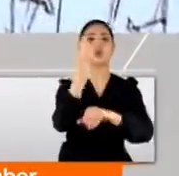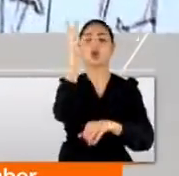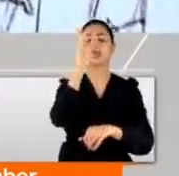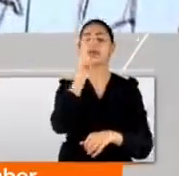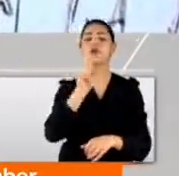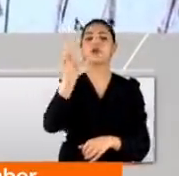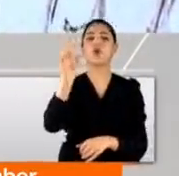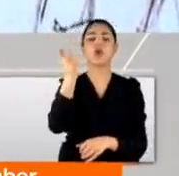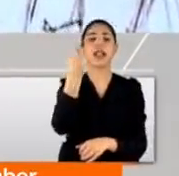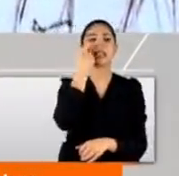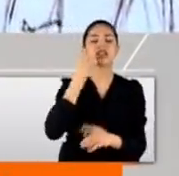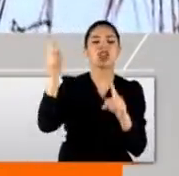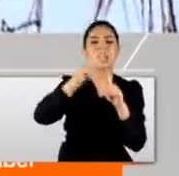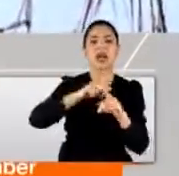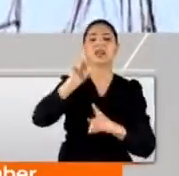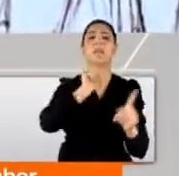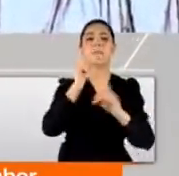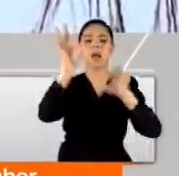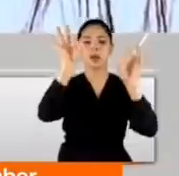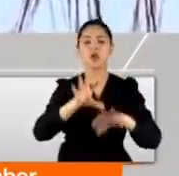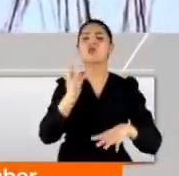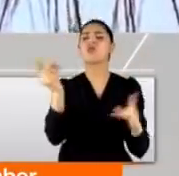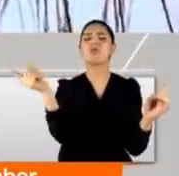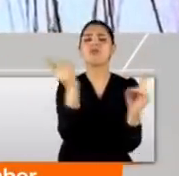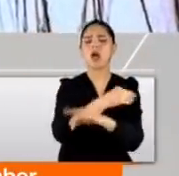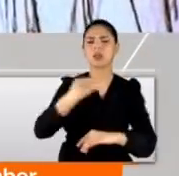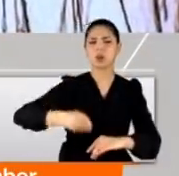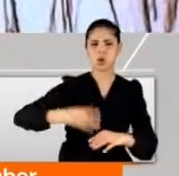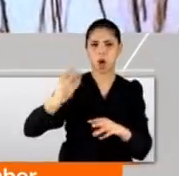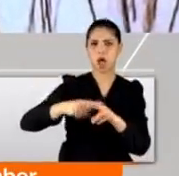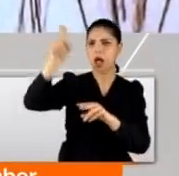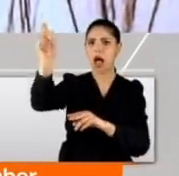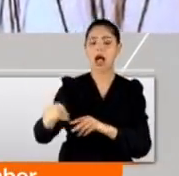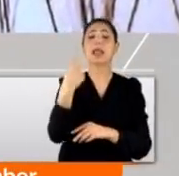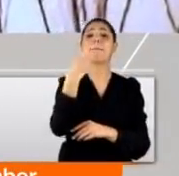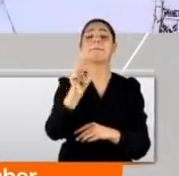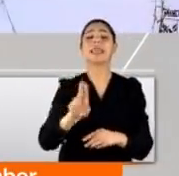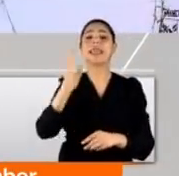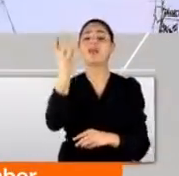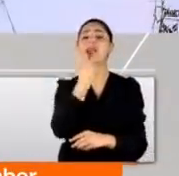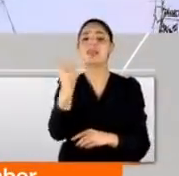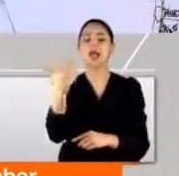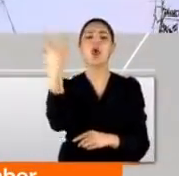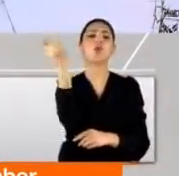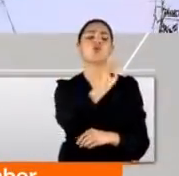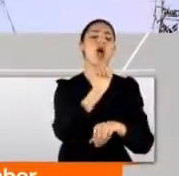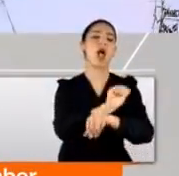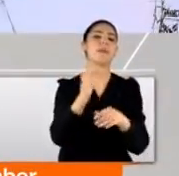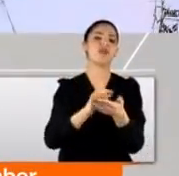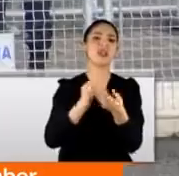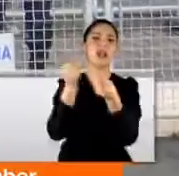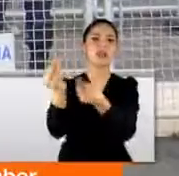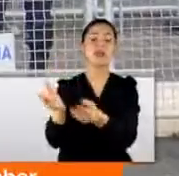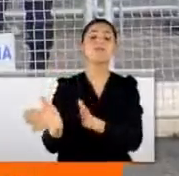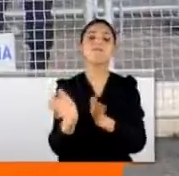sanığın katıldığı duruşma başladı. Birçok suçtan kaydı bulunan Adnan Oktar tam 1075 yıl 3 ay hapse mahkum edildi.